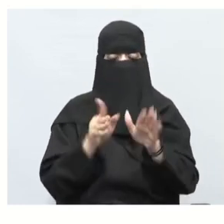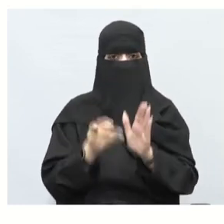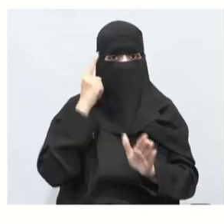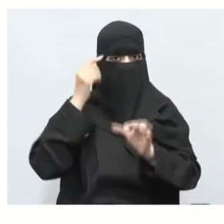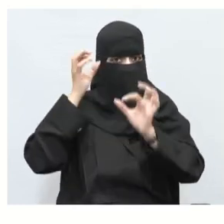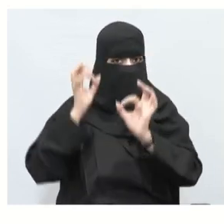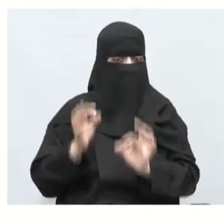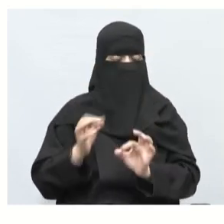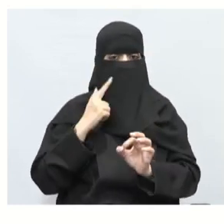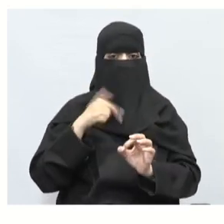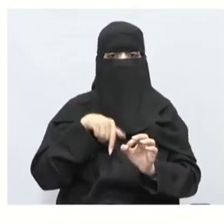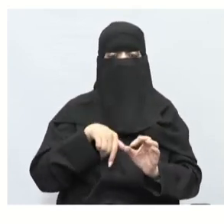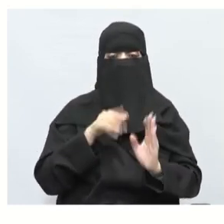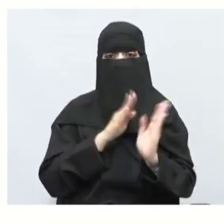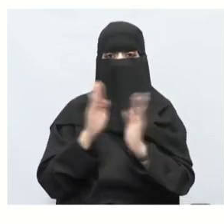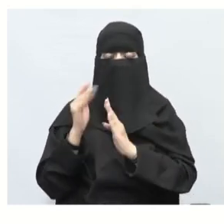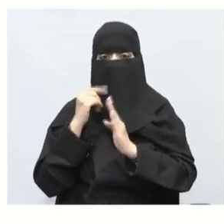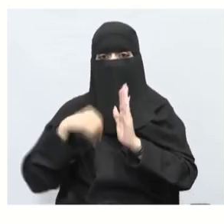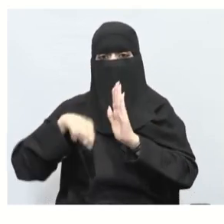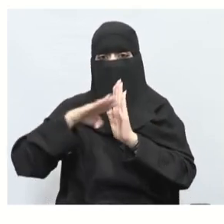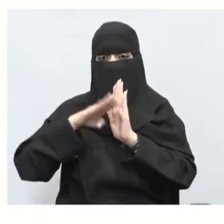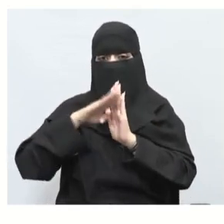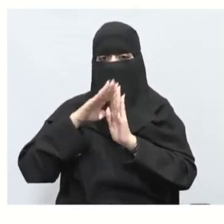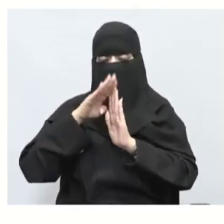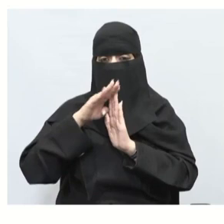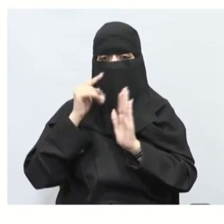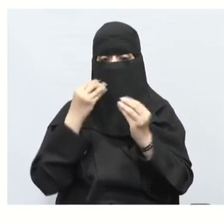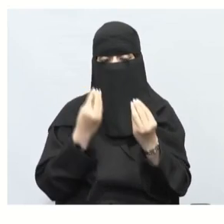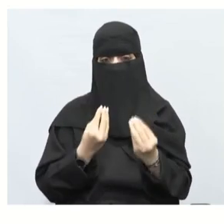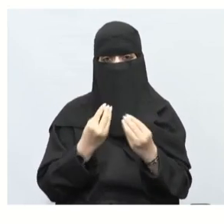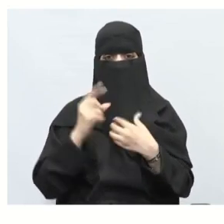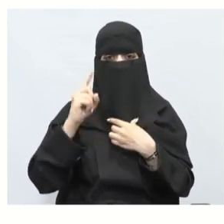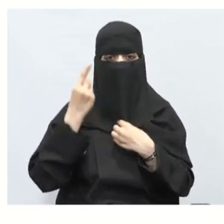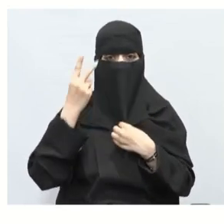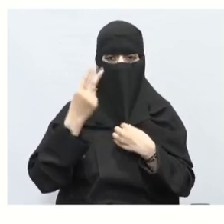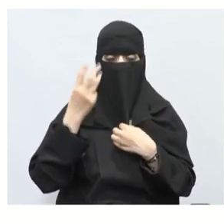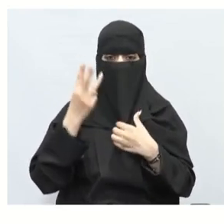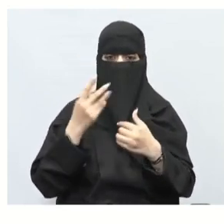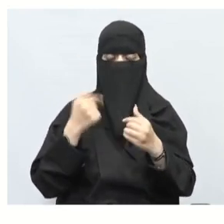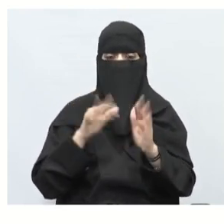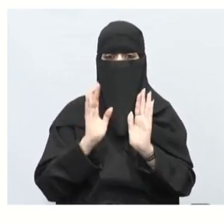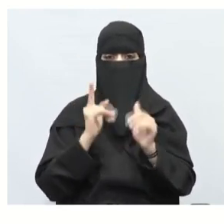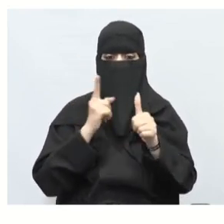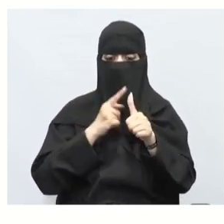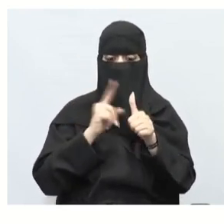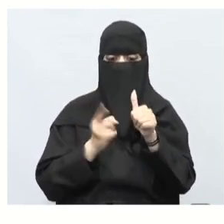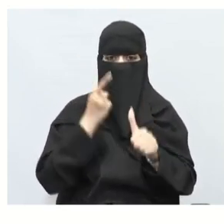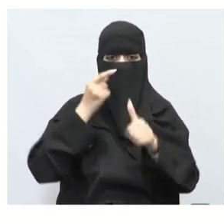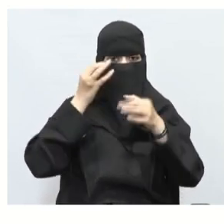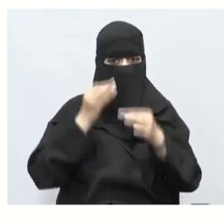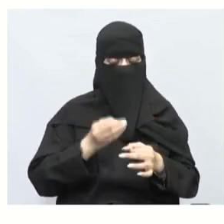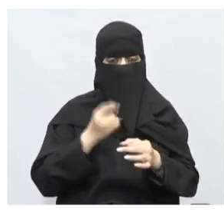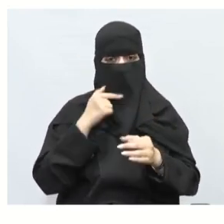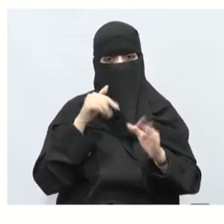تتحقق تمشي مع الخطوات بالتدرج يعني تبدأ من أول شيء فنبدأ من هنا الآن بنتحقق الآن